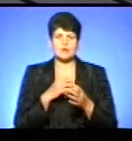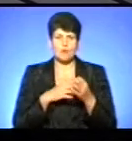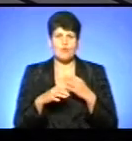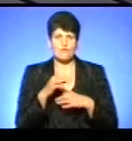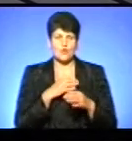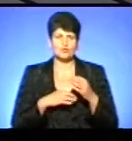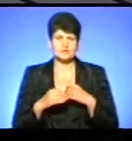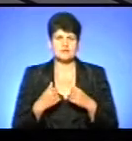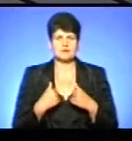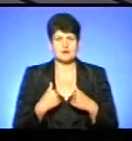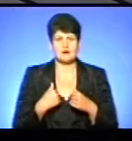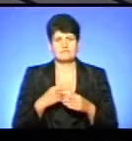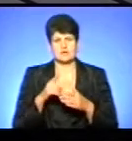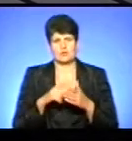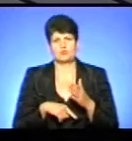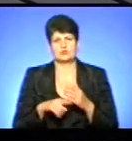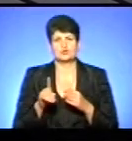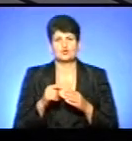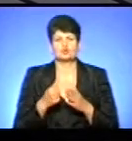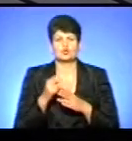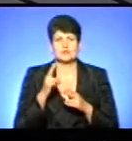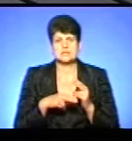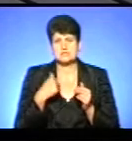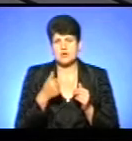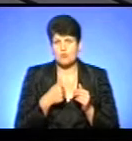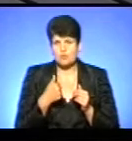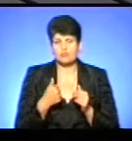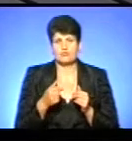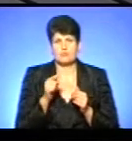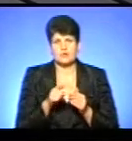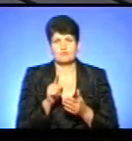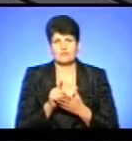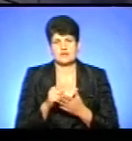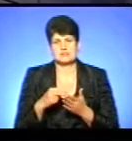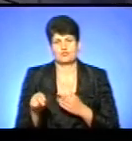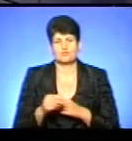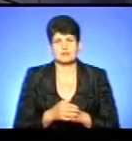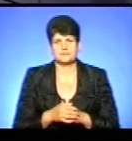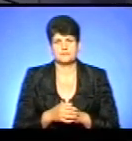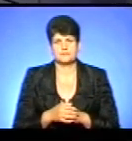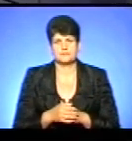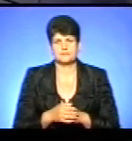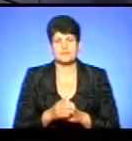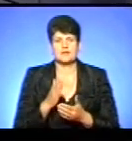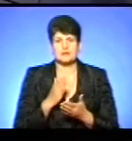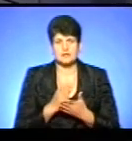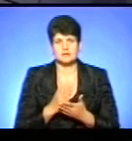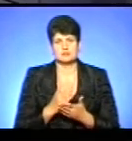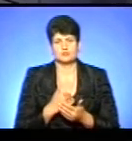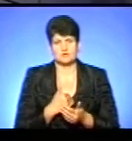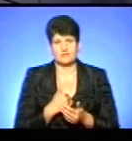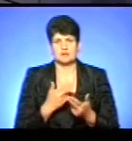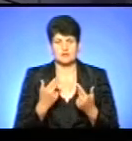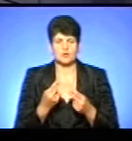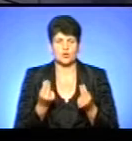але я переконаний, що до кінця року ми повинні би закупити. Є сподівання, так, щодо кінця року? Ну,